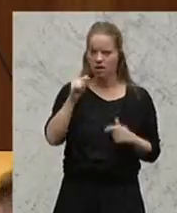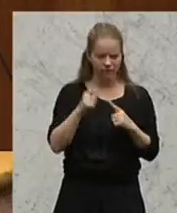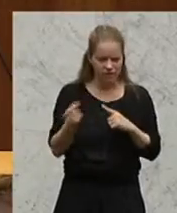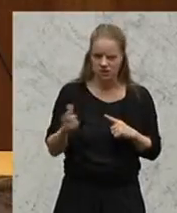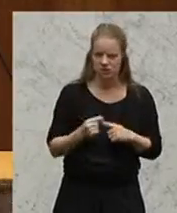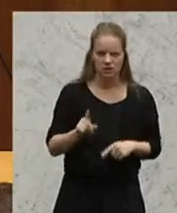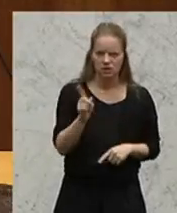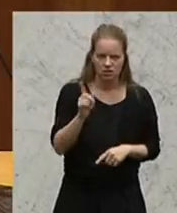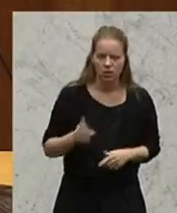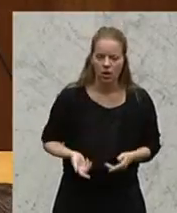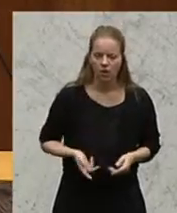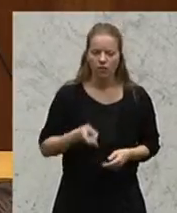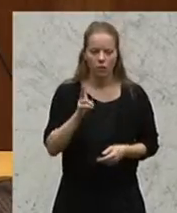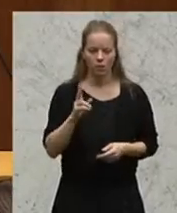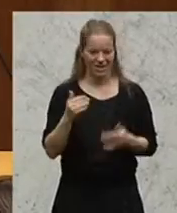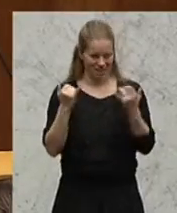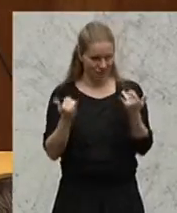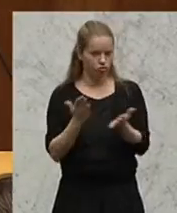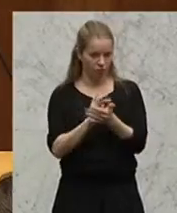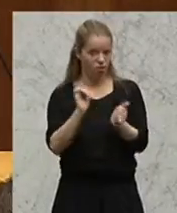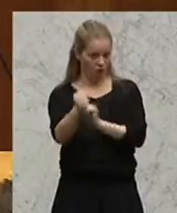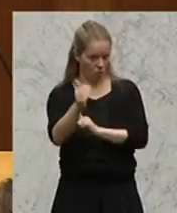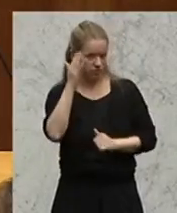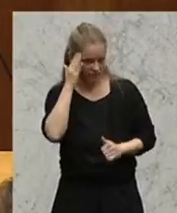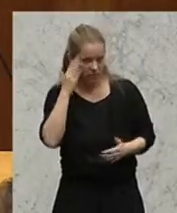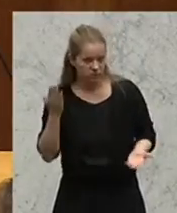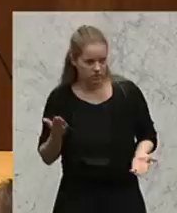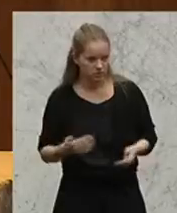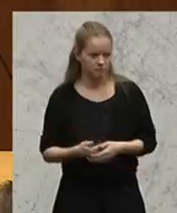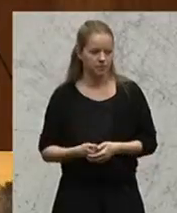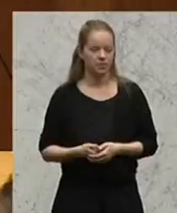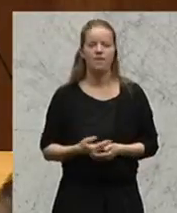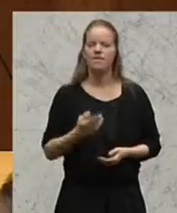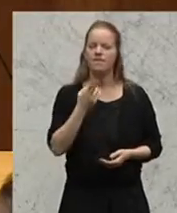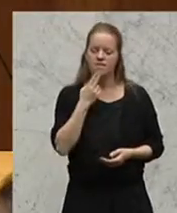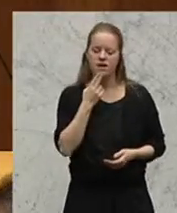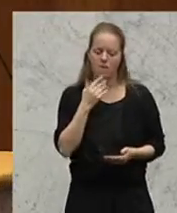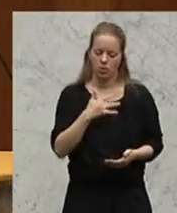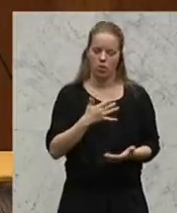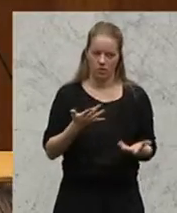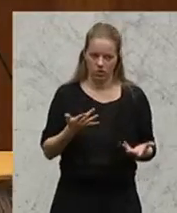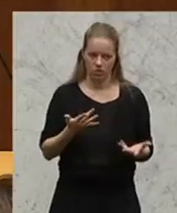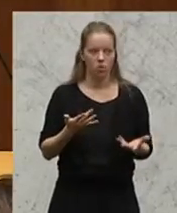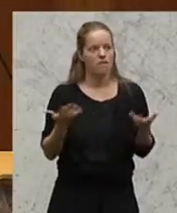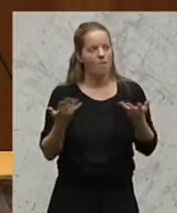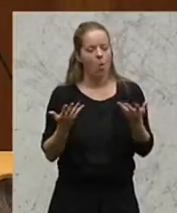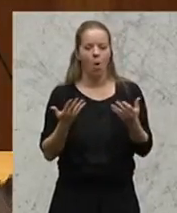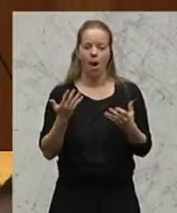weil wir wissen, dass schon jetzt die überwiegende Anzahl der Berufsunfälle